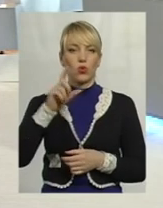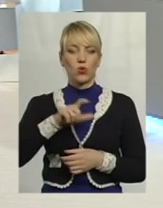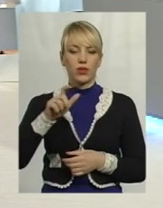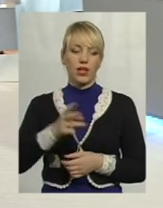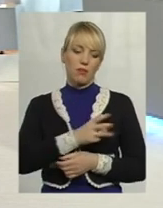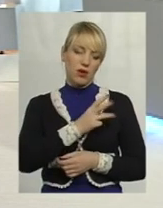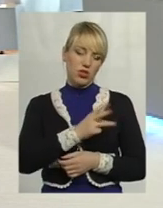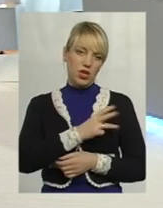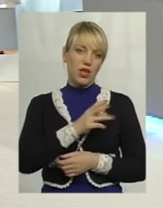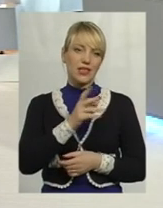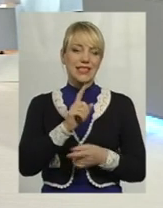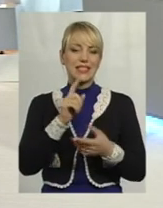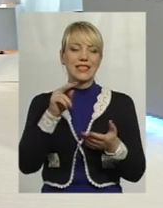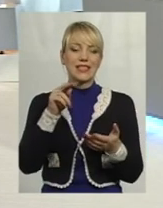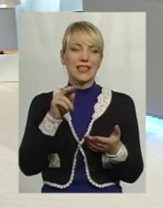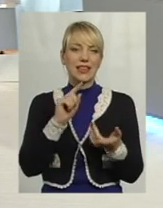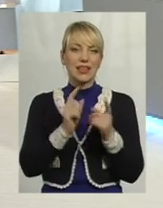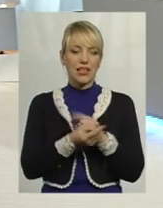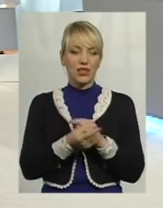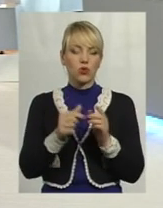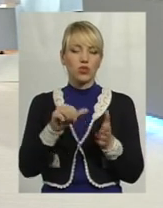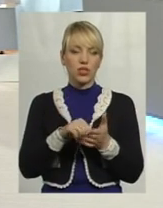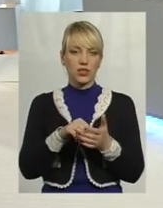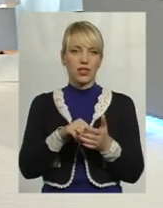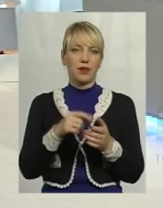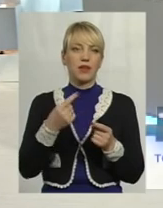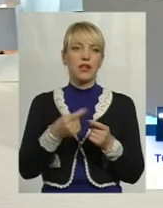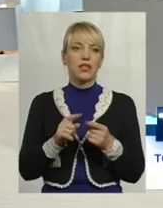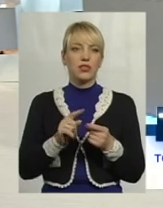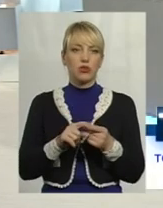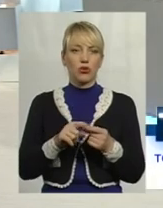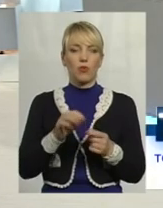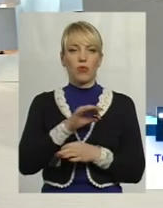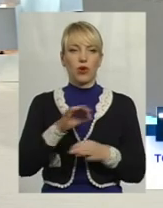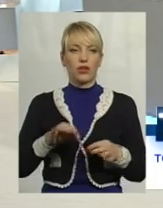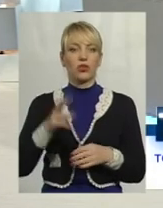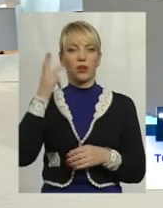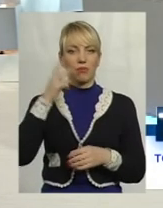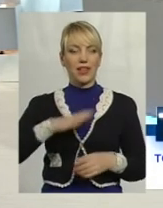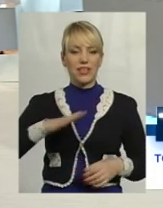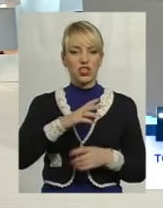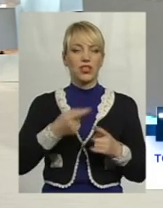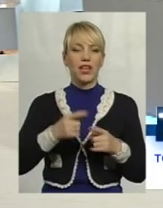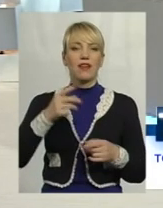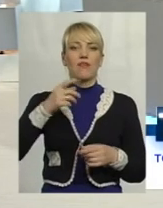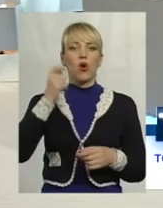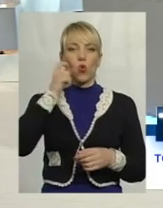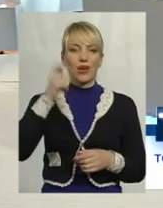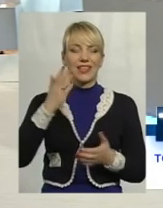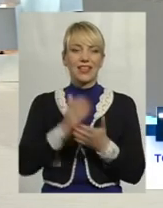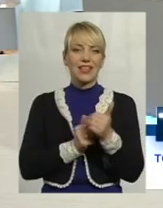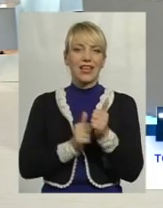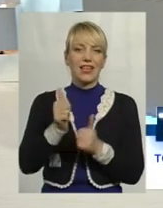учасниками того бізнесу інкубатора? Так, звісно, були. Хмельниччина була взагалі в Україні одним із лідерів